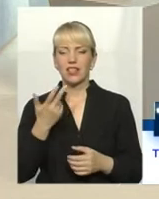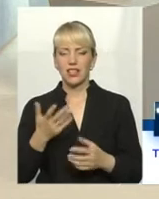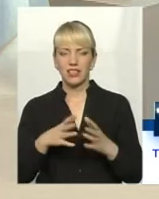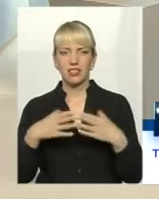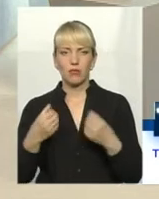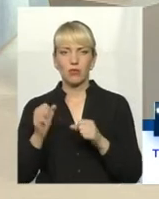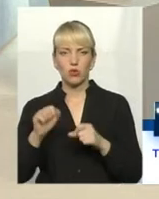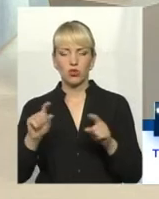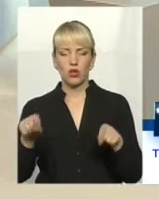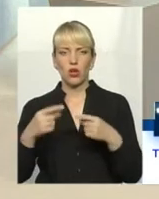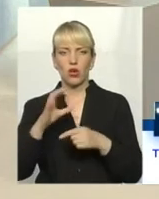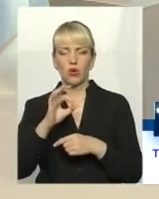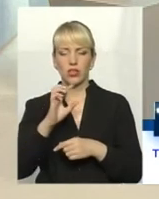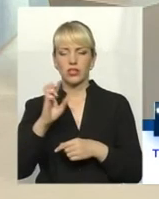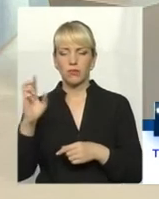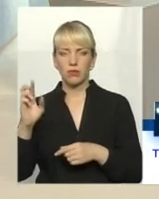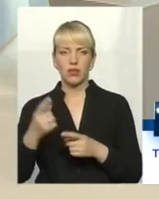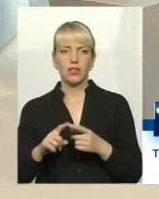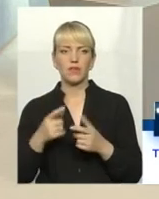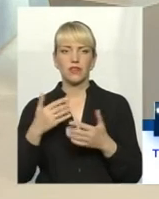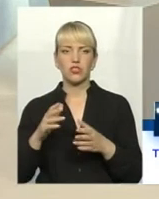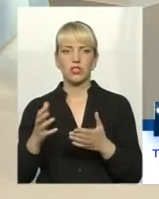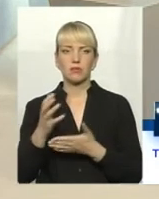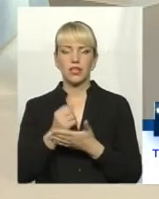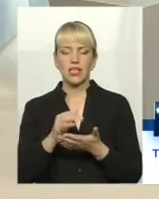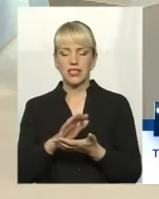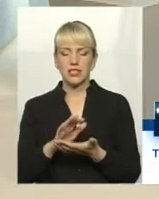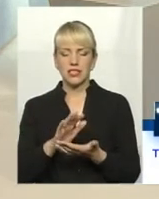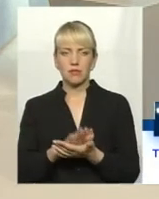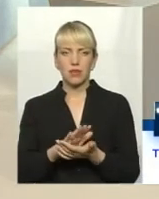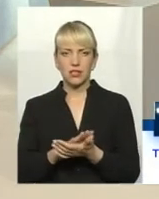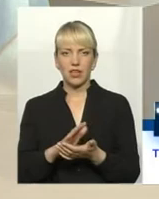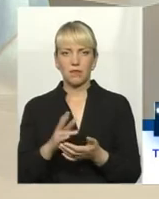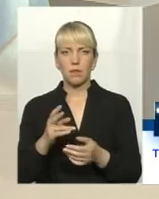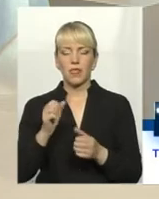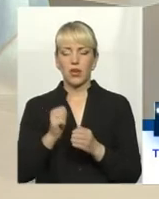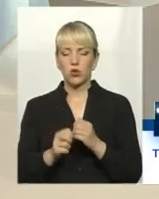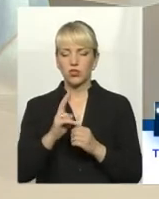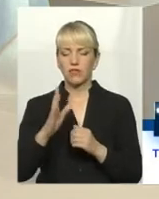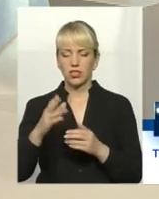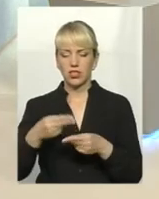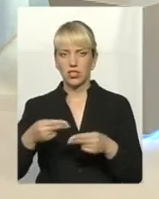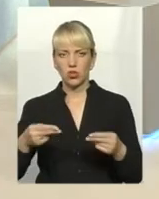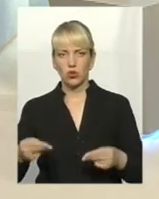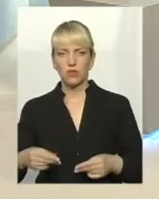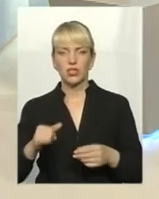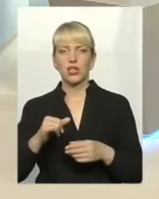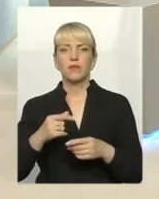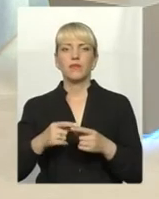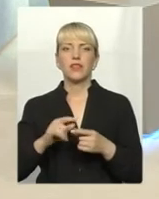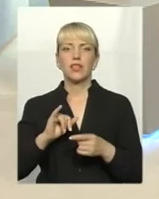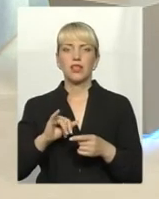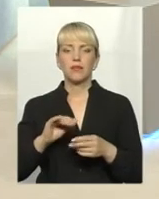організувати ОСББ або ЖЕК, вони організовують збирання сміття. З кожною квартирою заключається договір і без питань, де